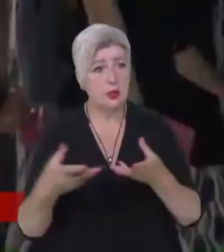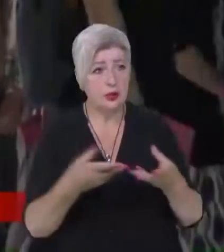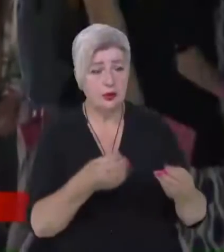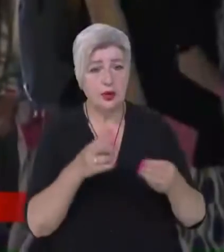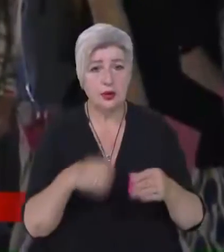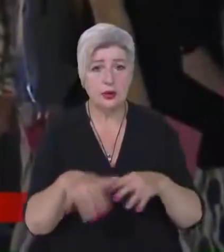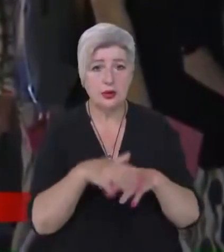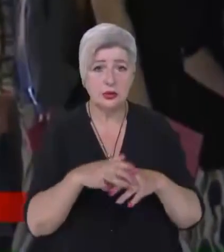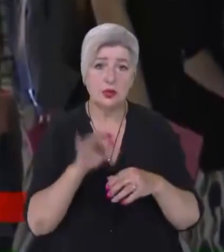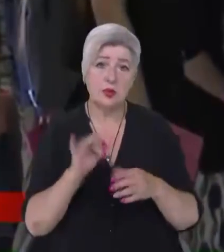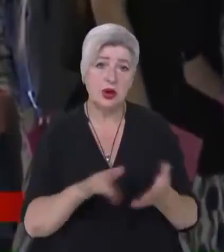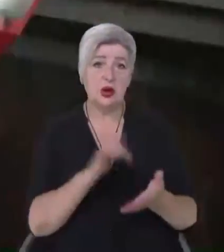і на місто.